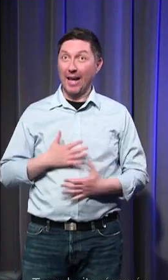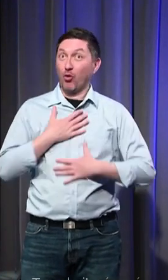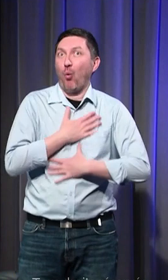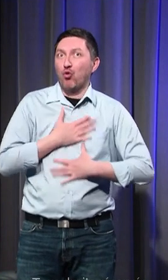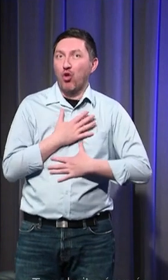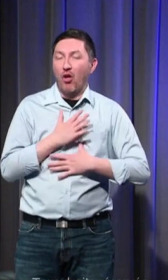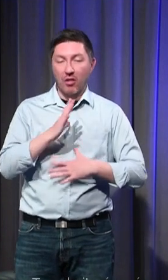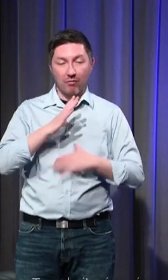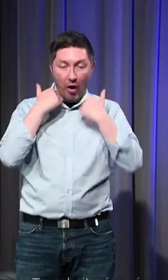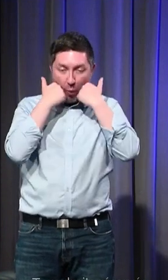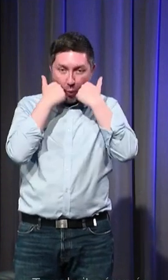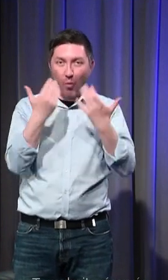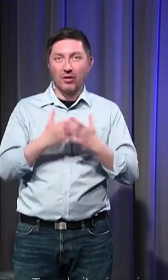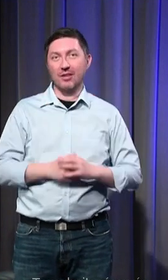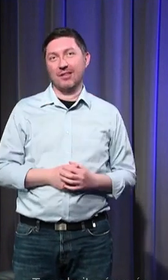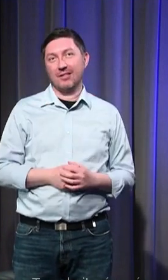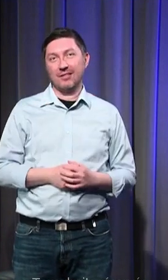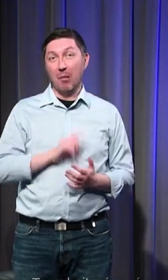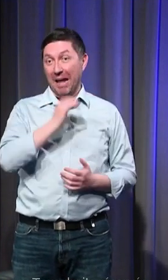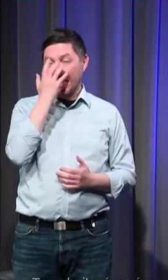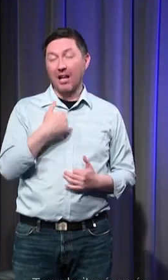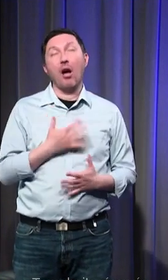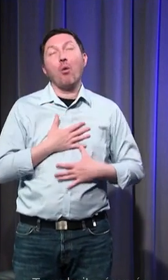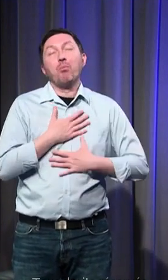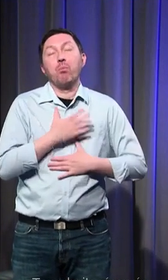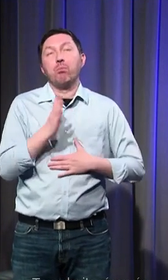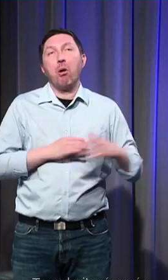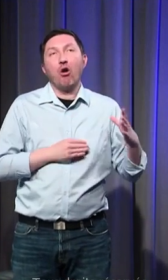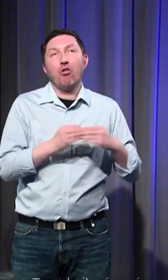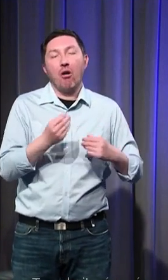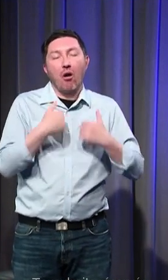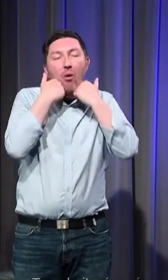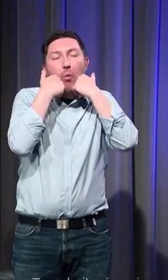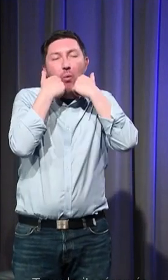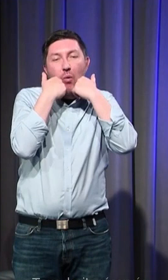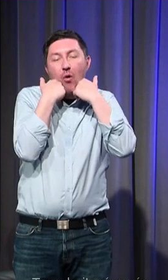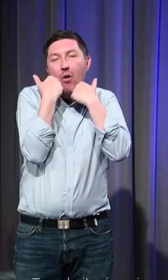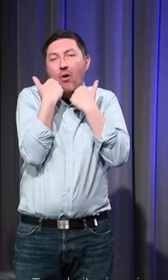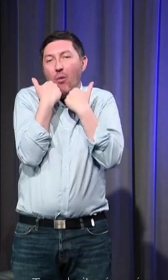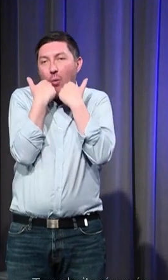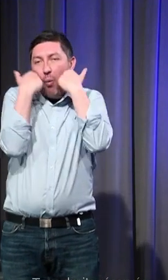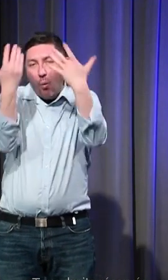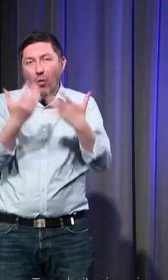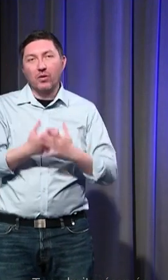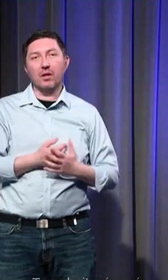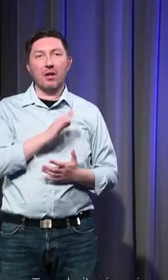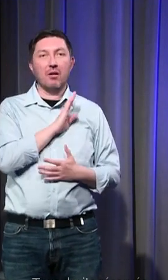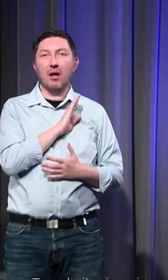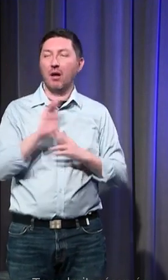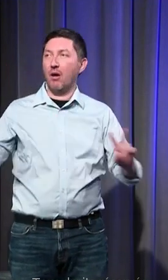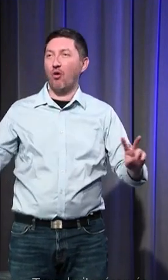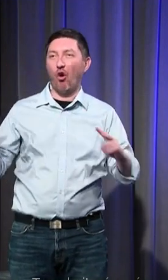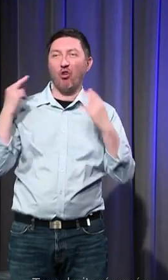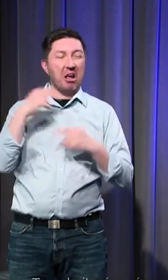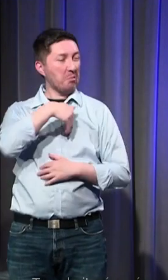qui disent n'être jamais plus heureux se sentir habité par le Christ que lorsque elles sont exposées au regard